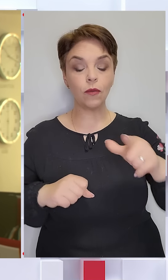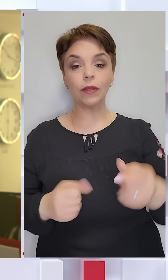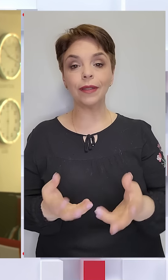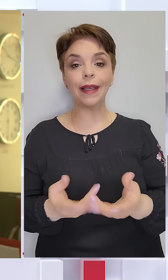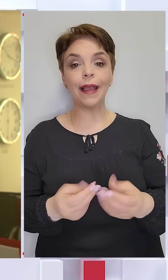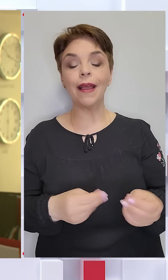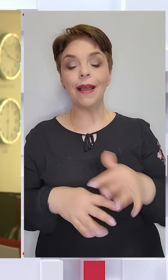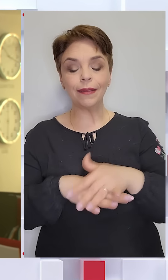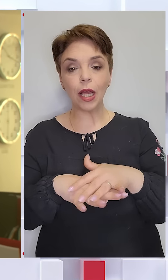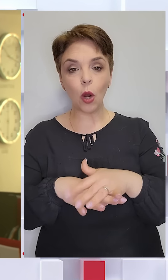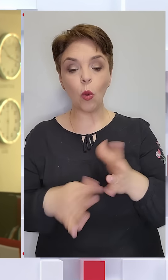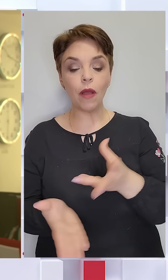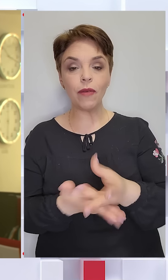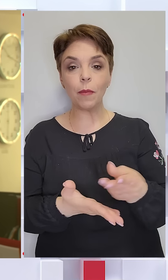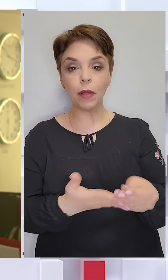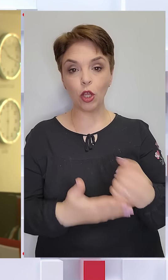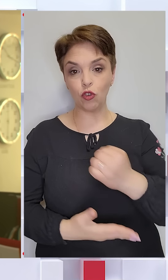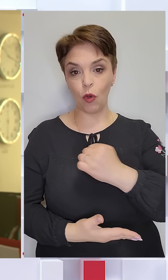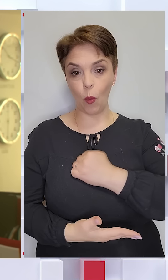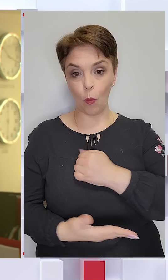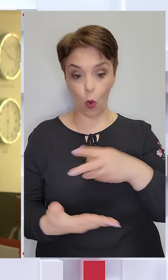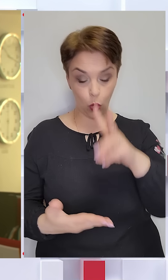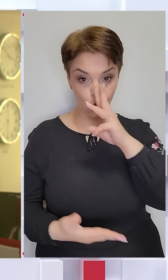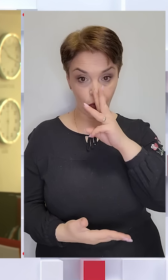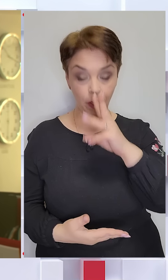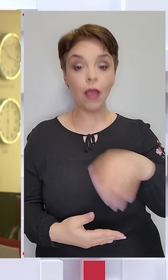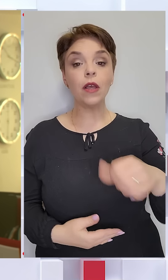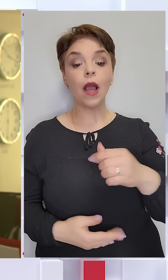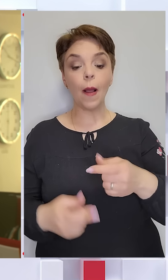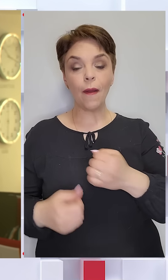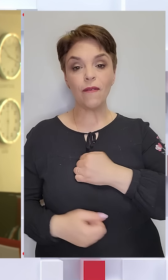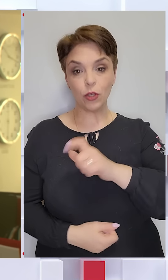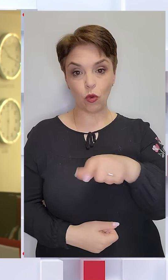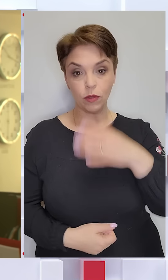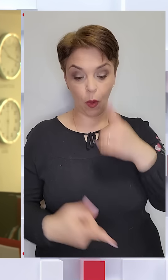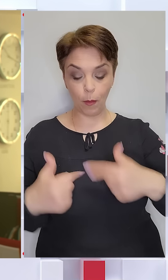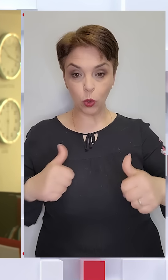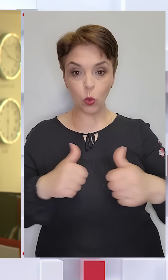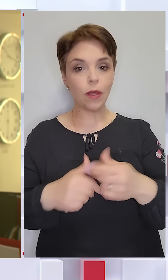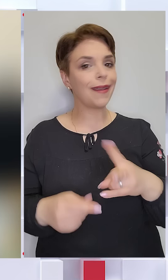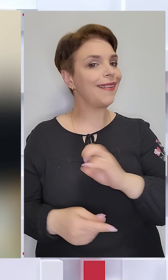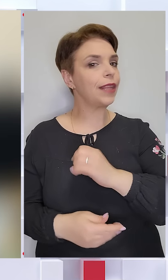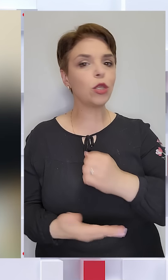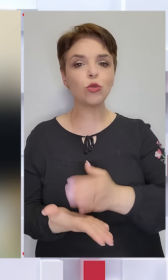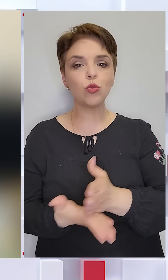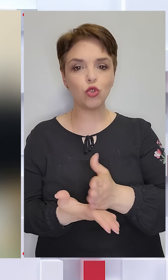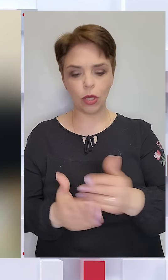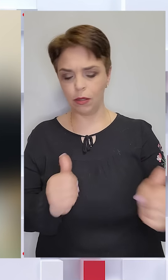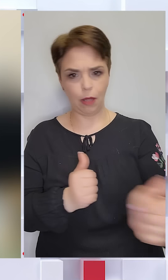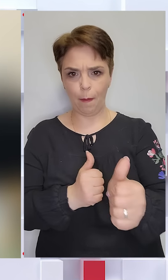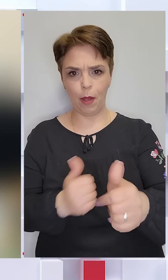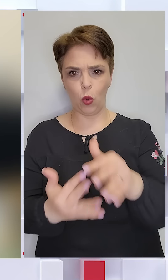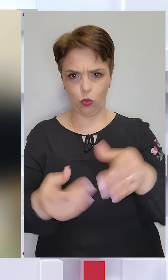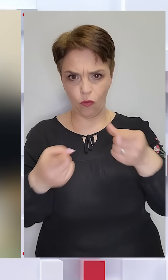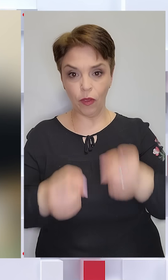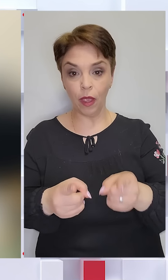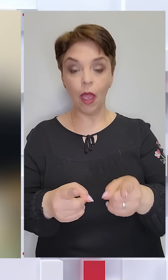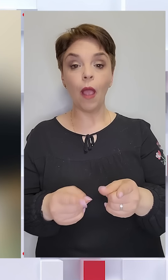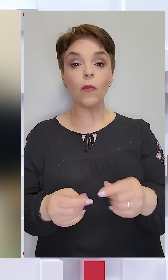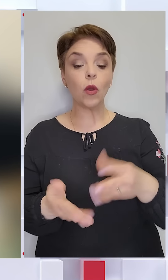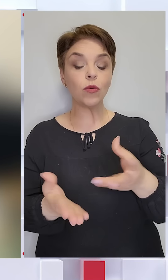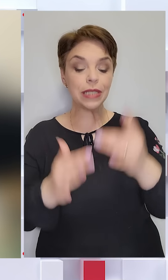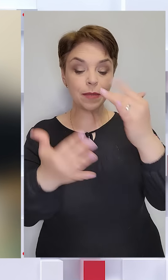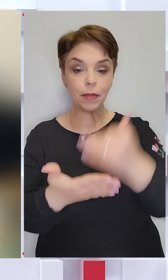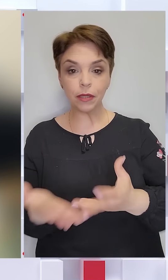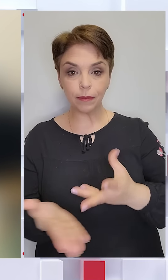вони нараховували та виплачували бойові військовим свого підрозділу, які не служили на передовій. У списки для